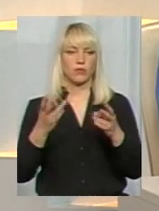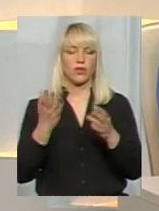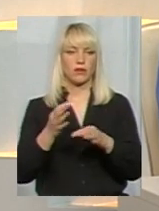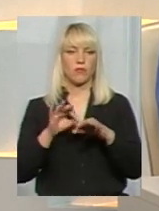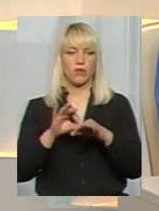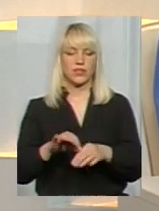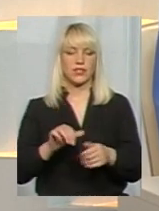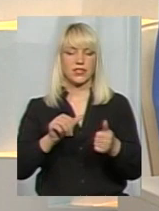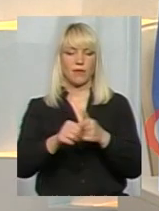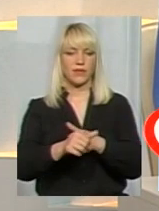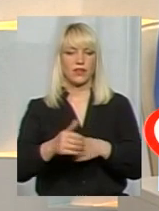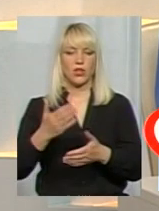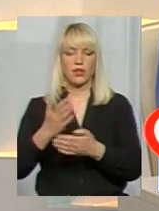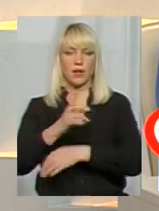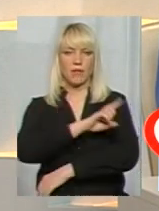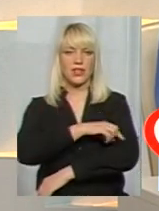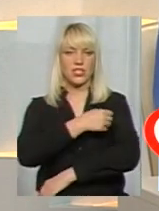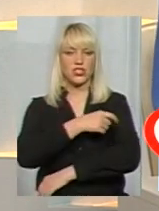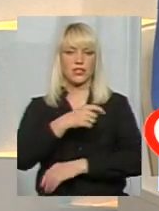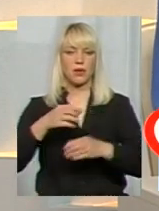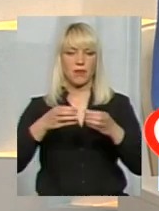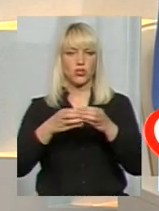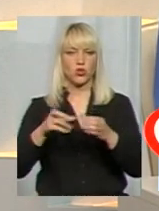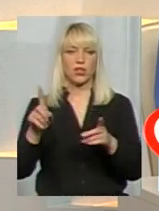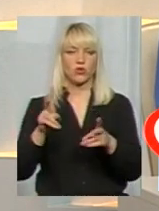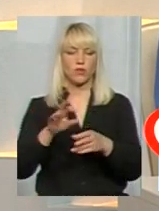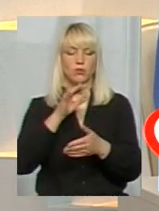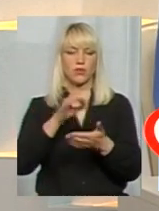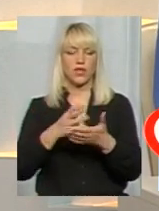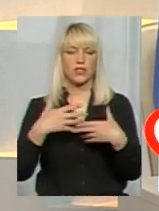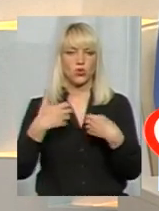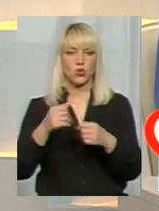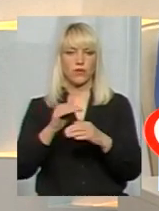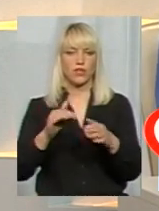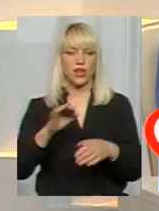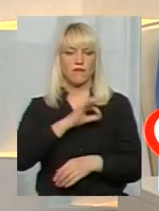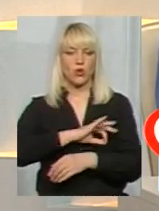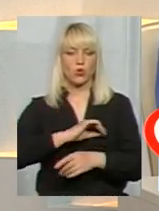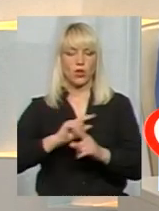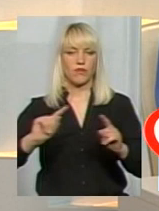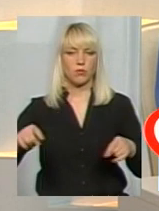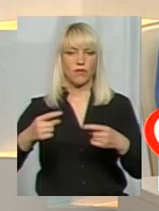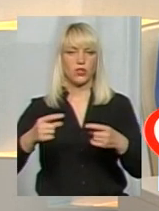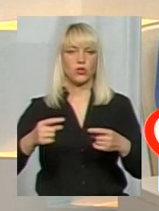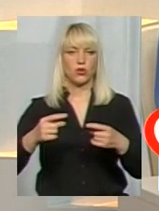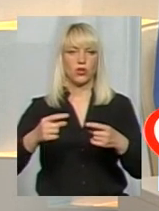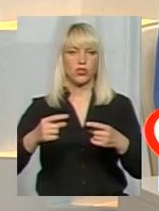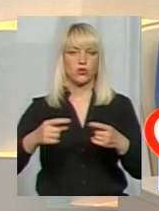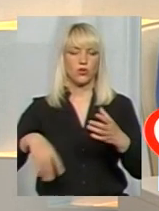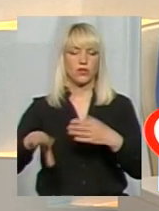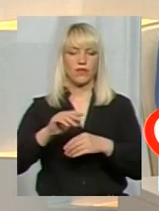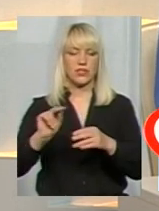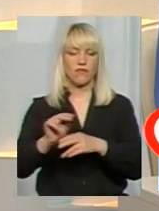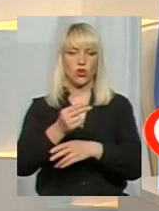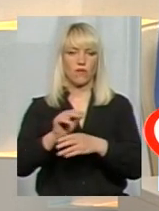провести заміну. Є медичний персонал, який відповідає за здоров'я дітей. Вихователі, відповідно, організовують весь виховний